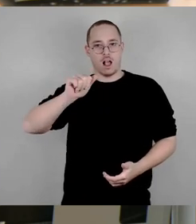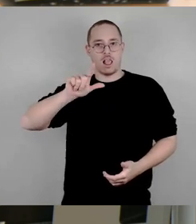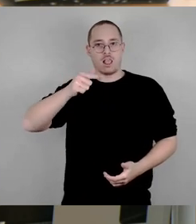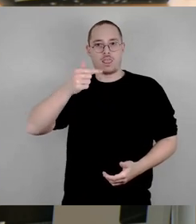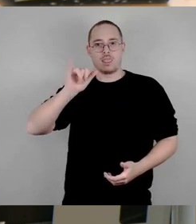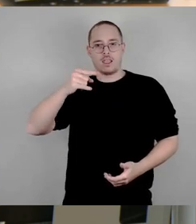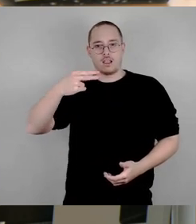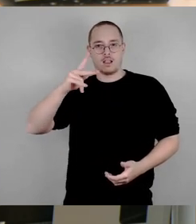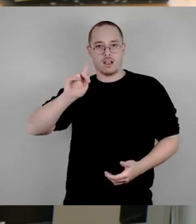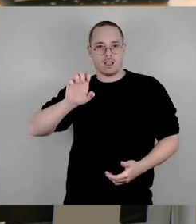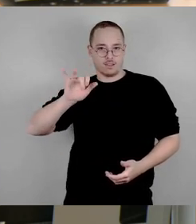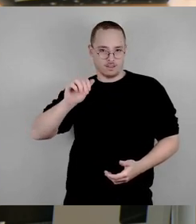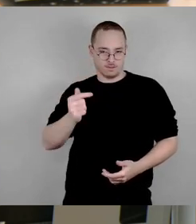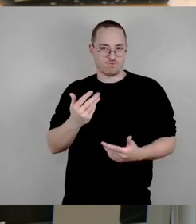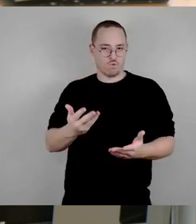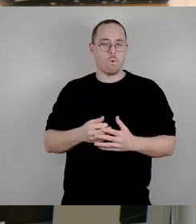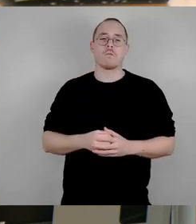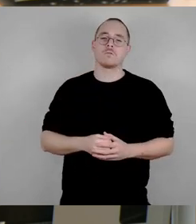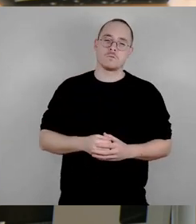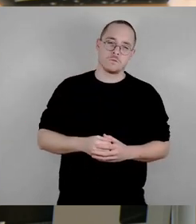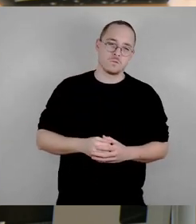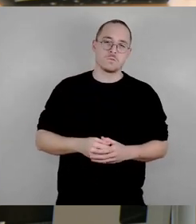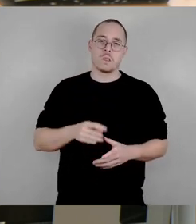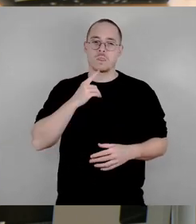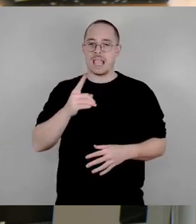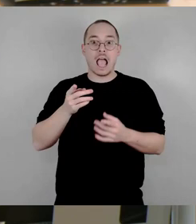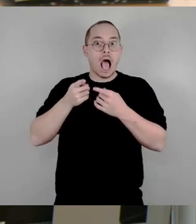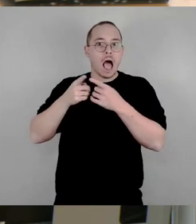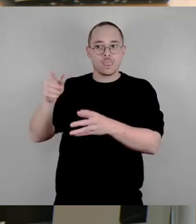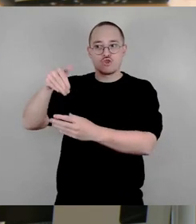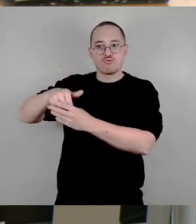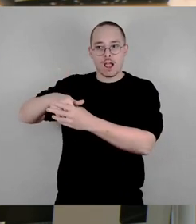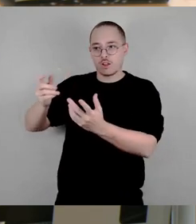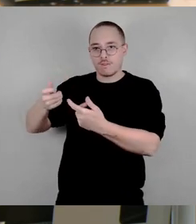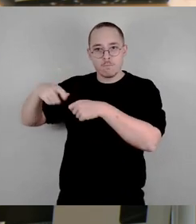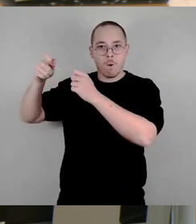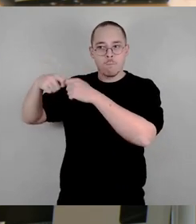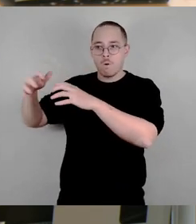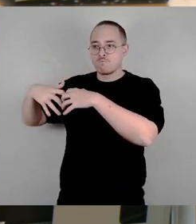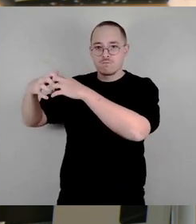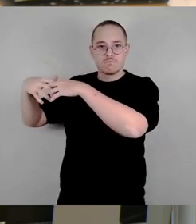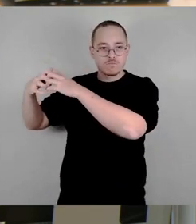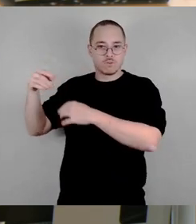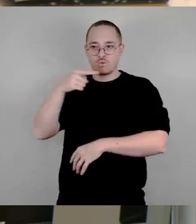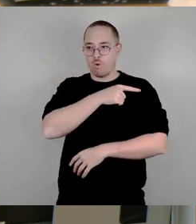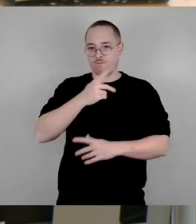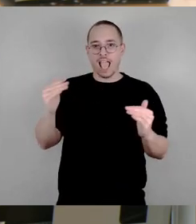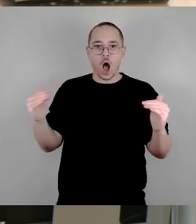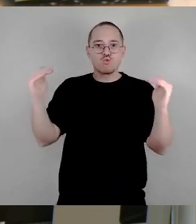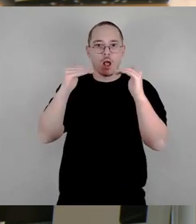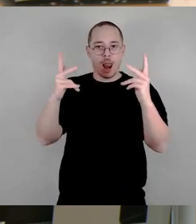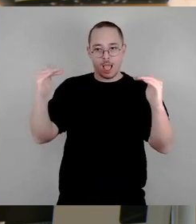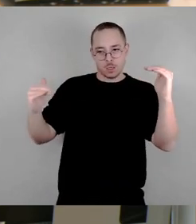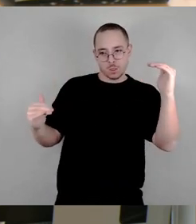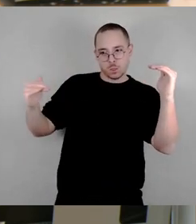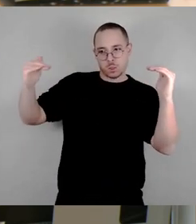Festspeicher zu erstellen, um diese Speicherdimensionen auszugleichen. Und das sollten sich insbesondere die Kollegen der Grünen, die immer